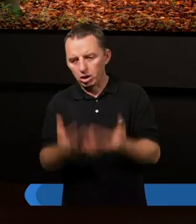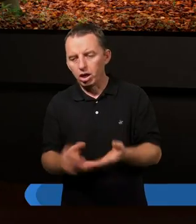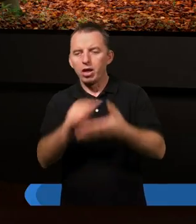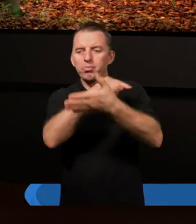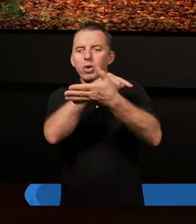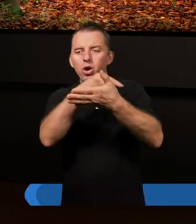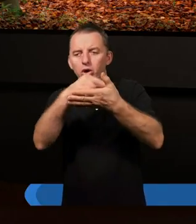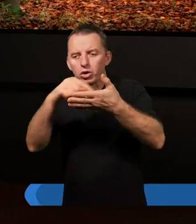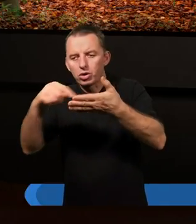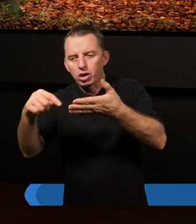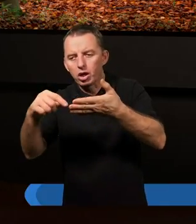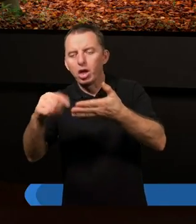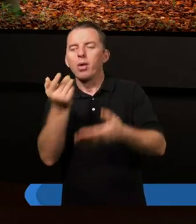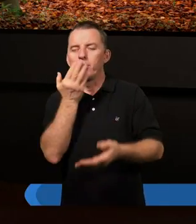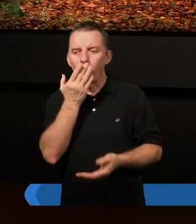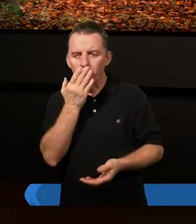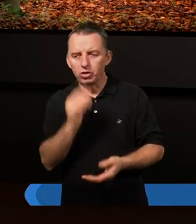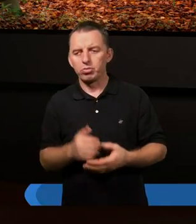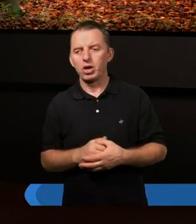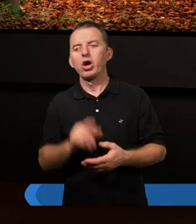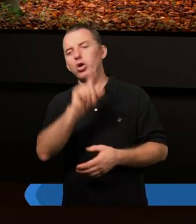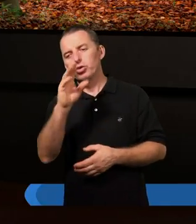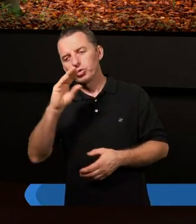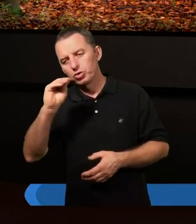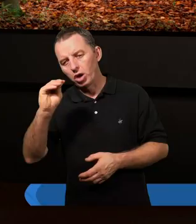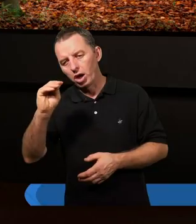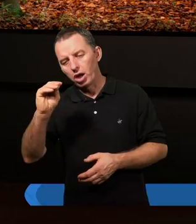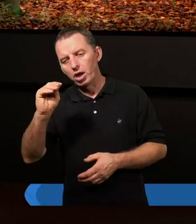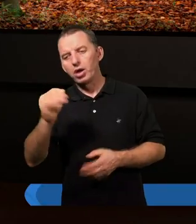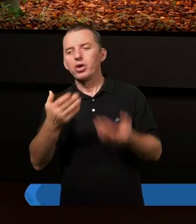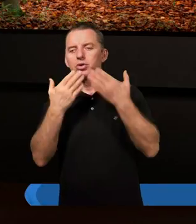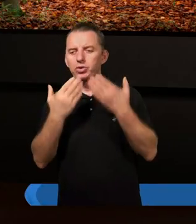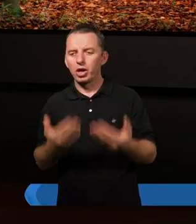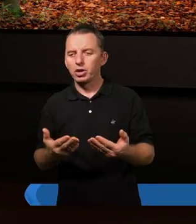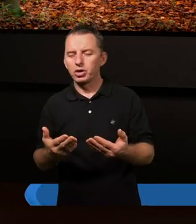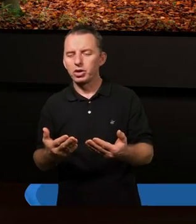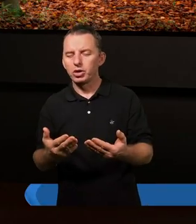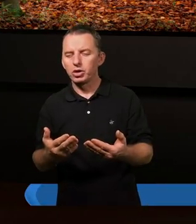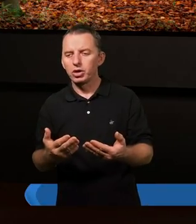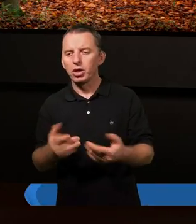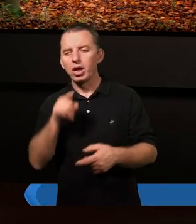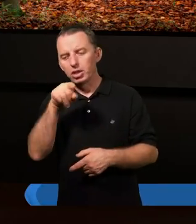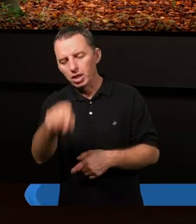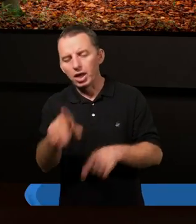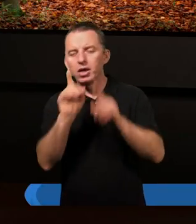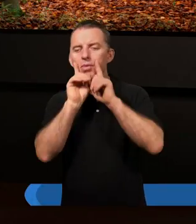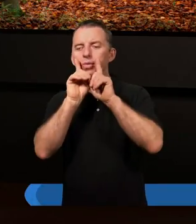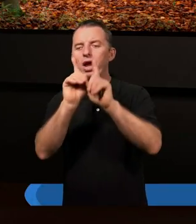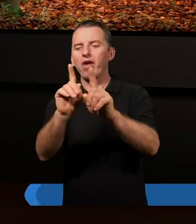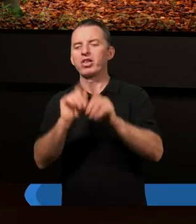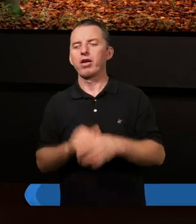podkreślić? Mówiliśmy, że dzięki tej prawdy,